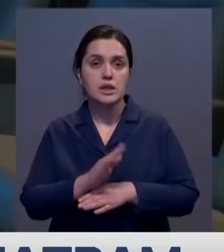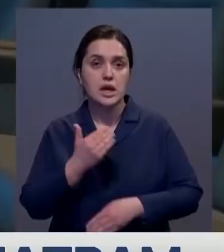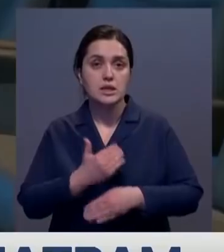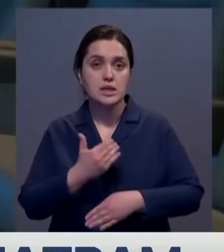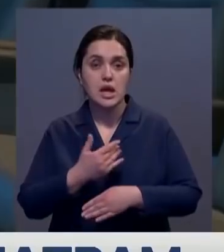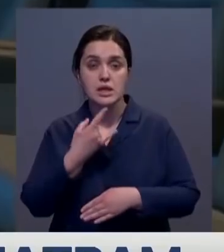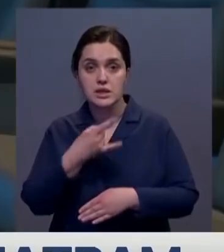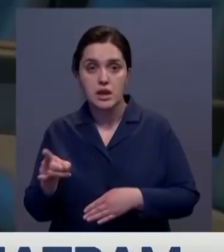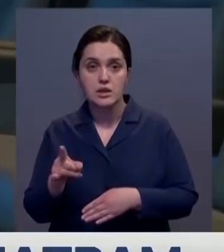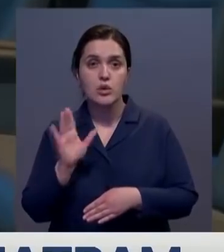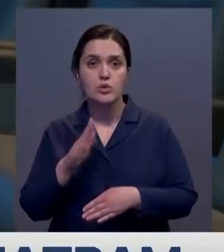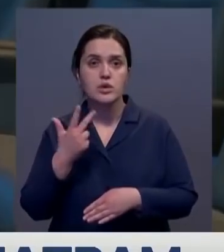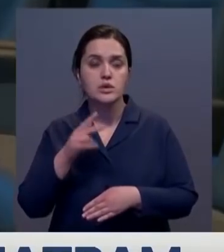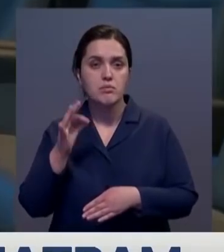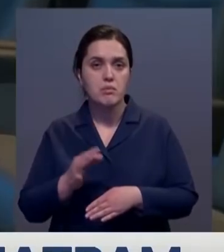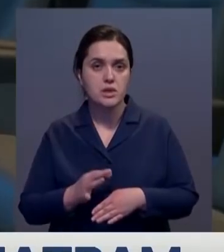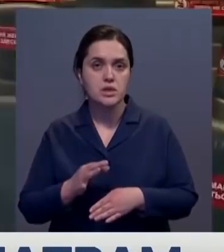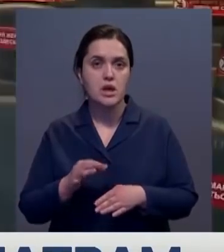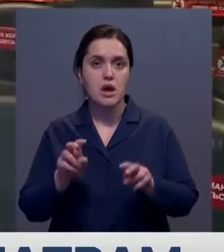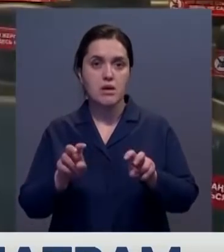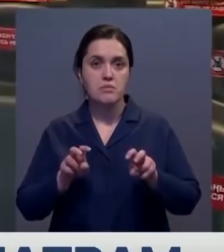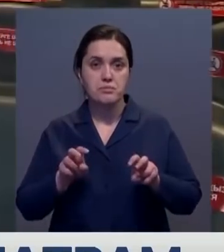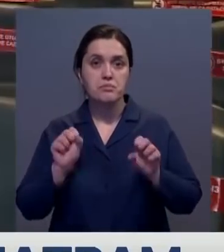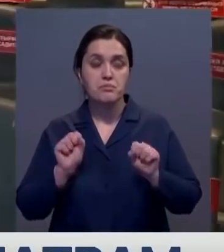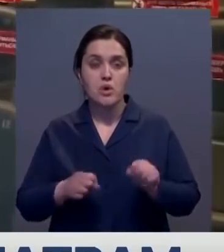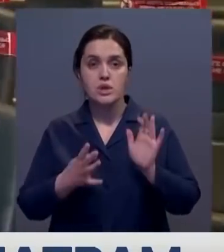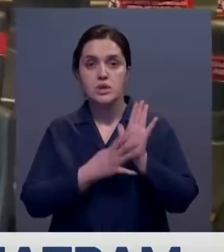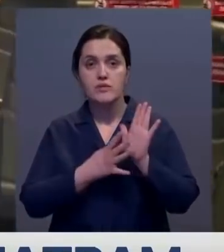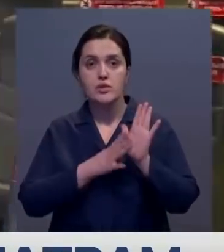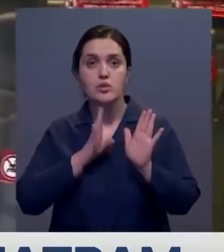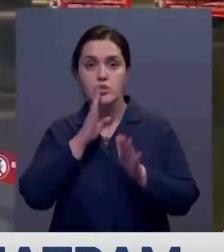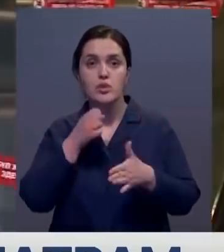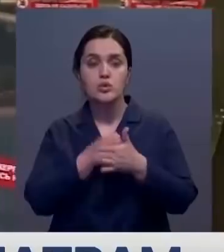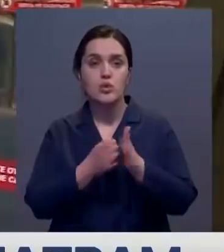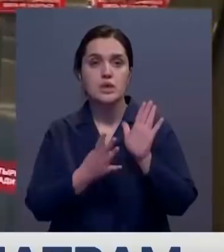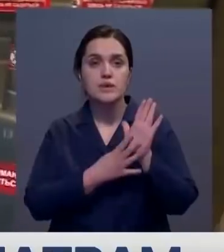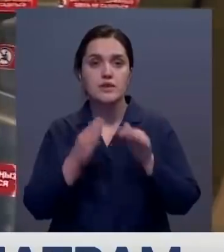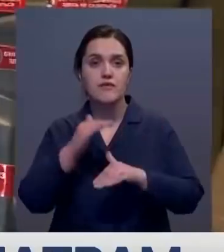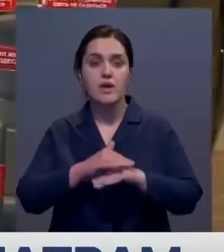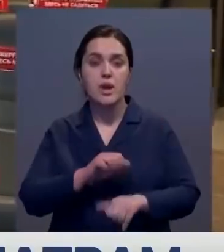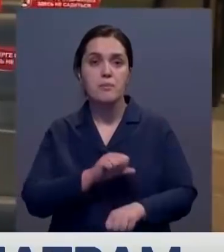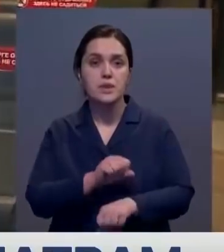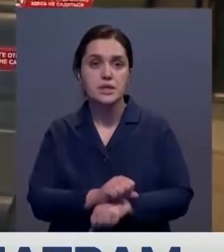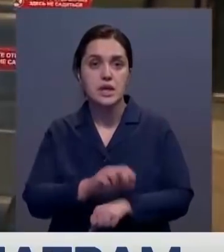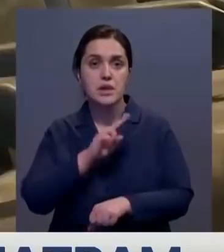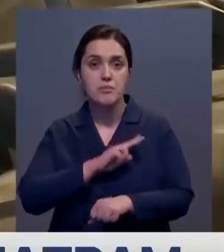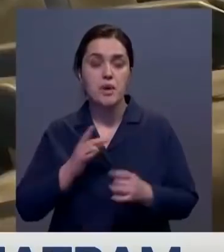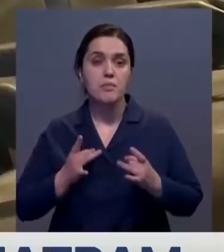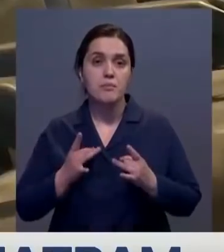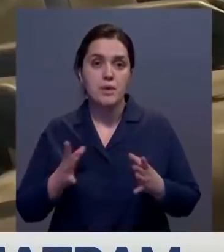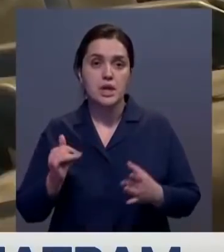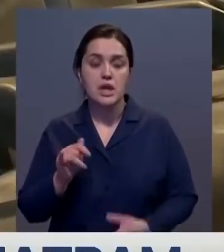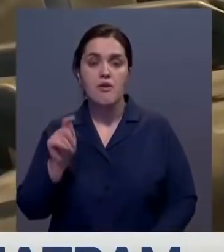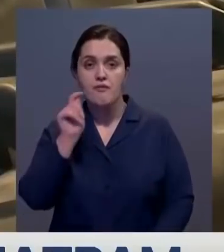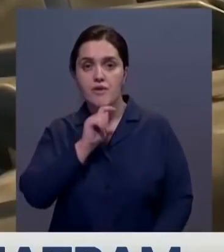заполняемости залов не более 30%. Работать они будут с 9 утра до 9 вечера с приостановлением деятельности в праздничные